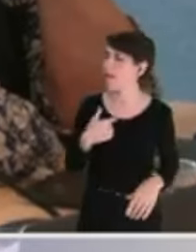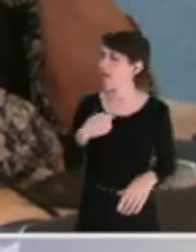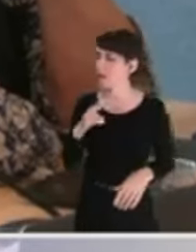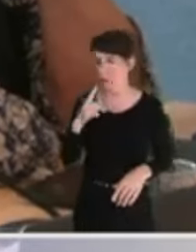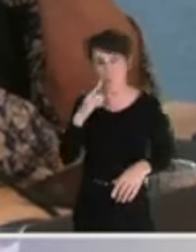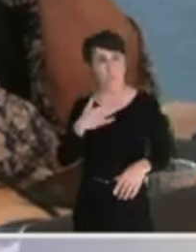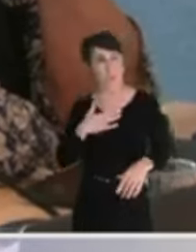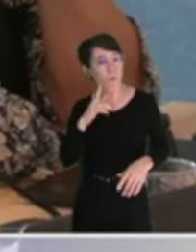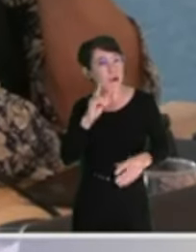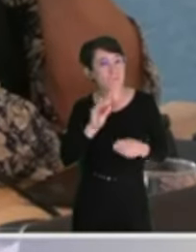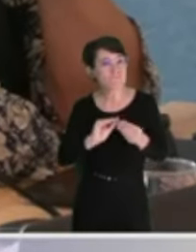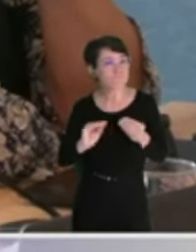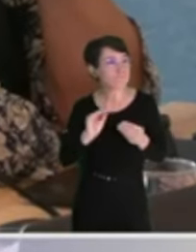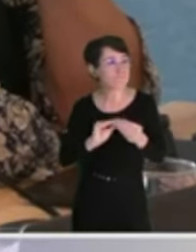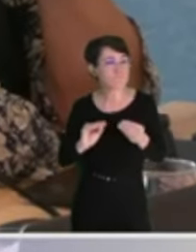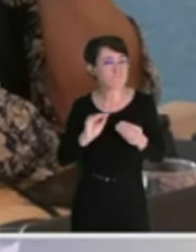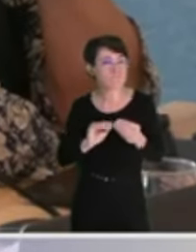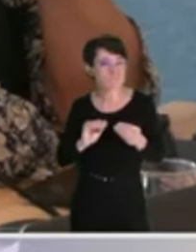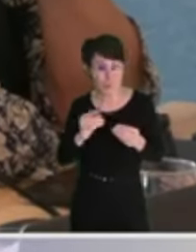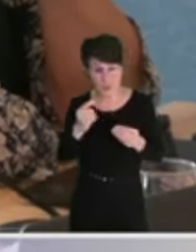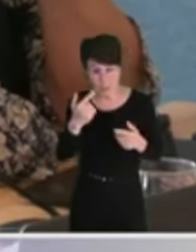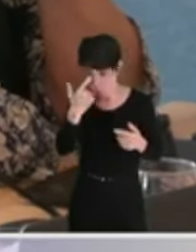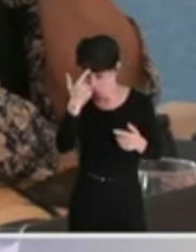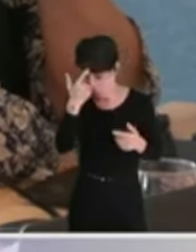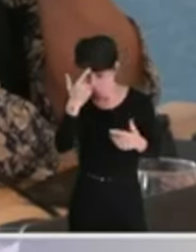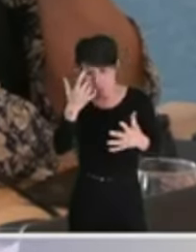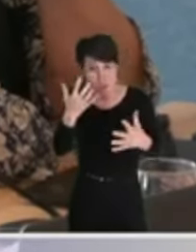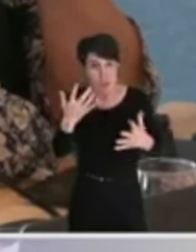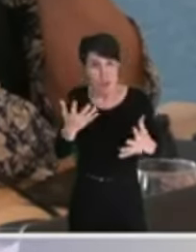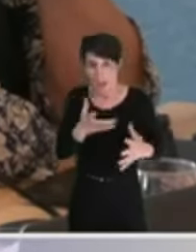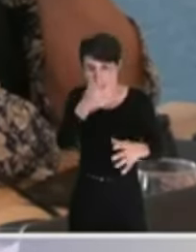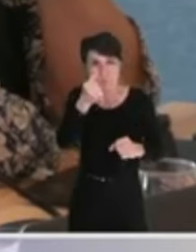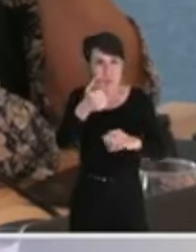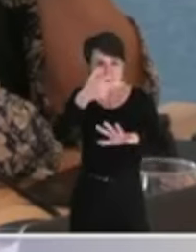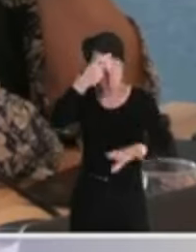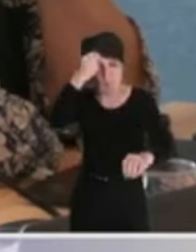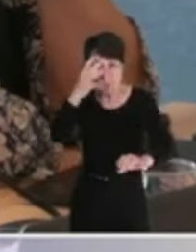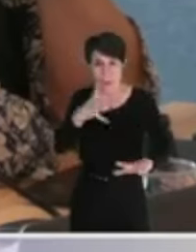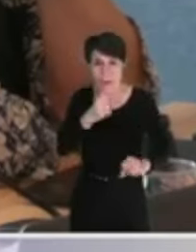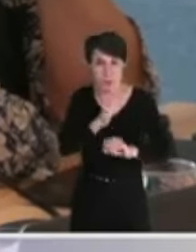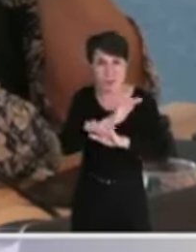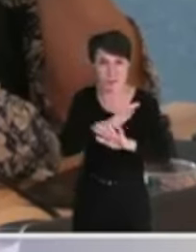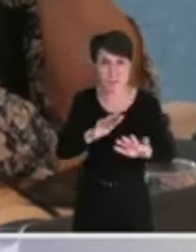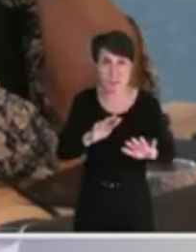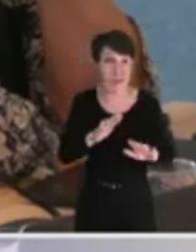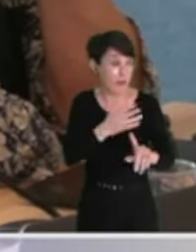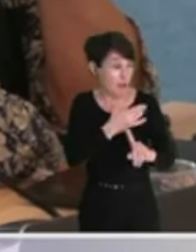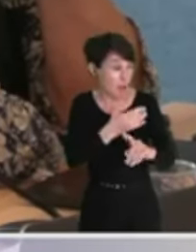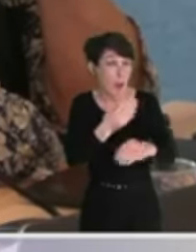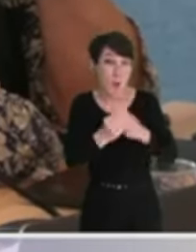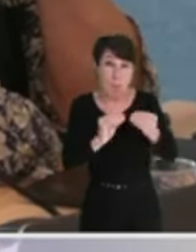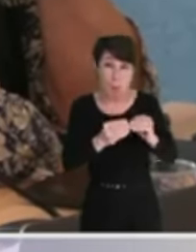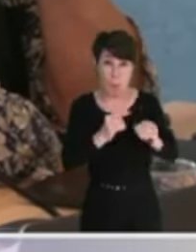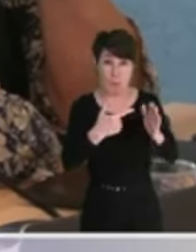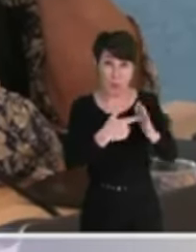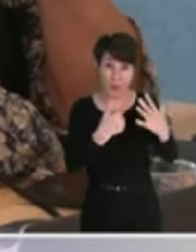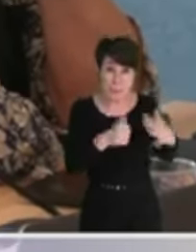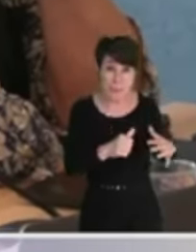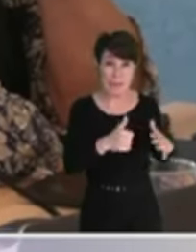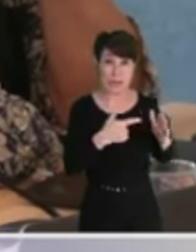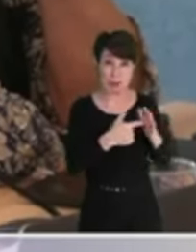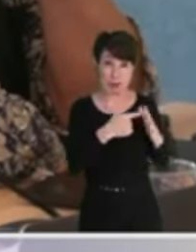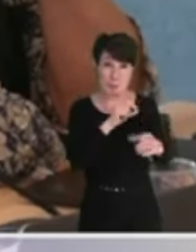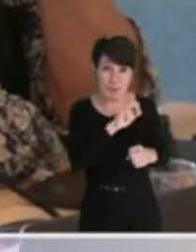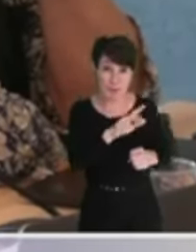difficile d'a pénétré mon entendement, c'est quand on a une politique financière qui a posé les problèmes que vous avez eus en 2016, que vous avez eus en 2023,